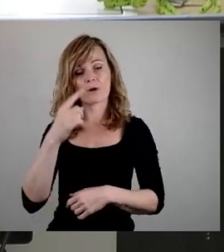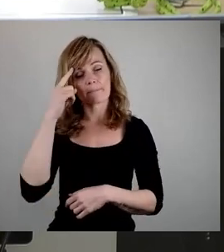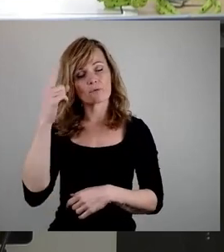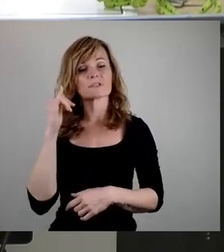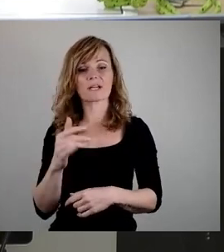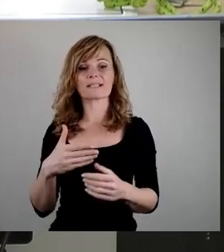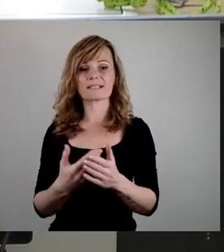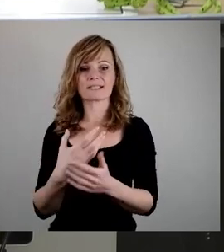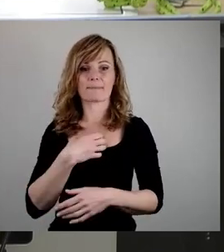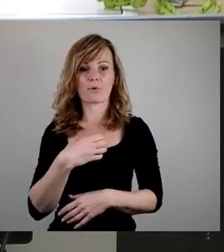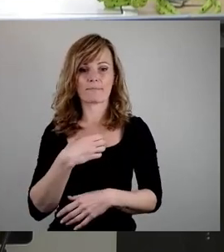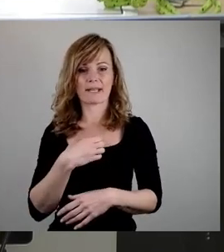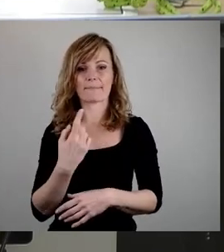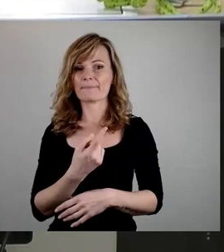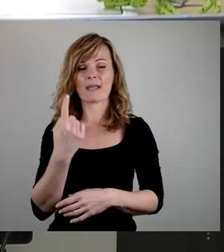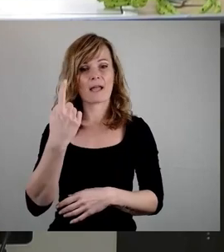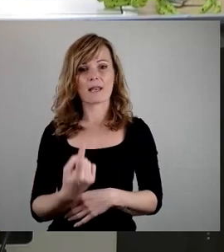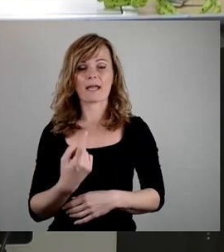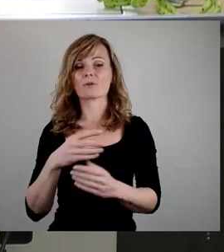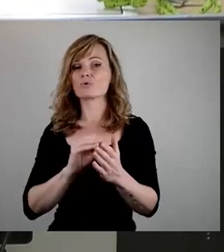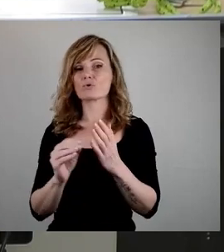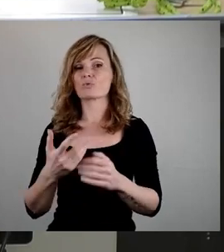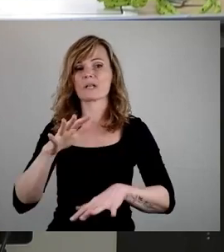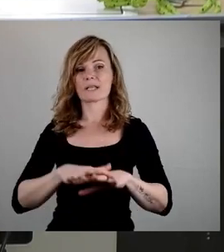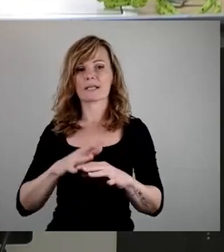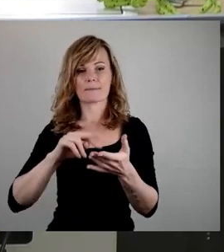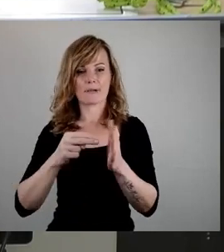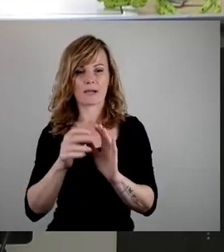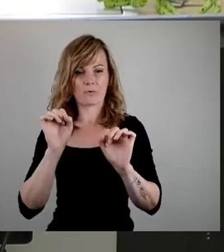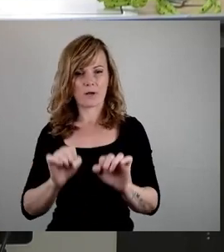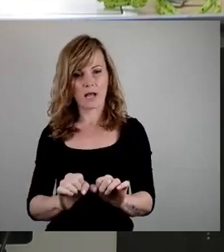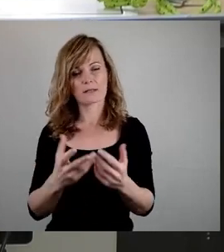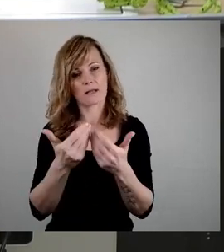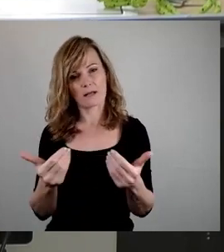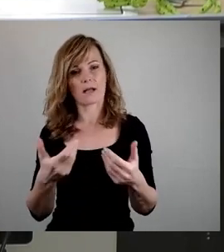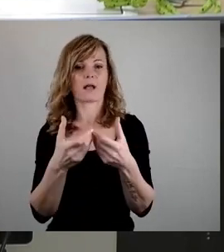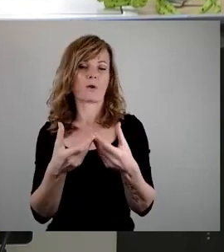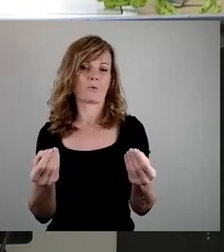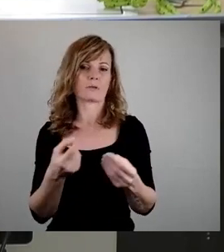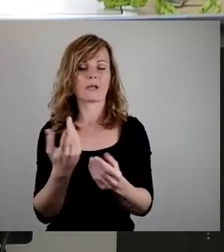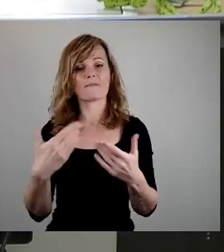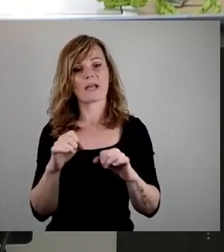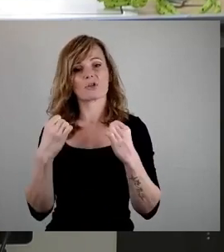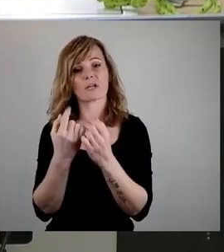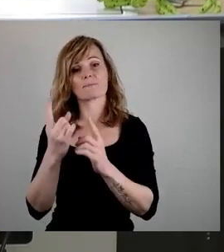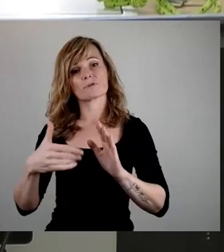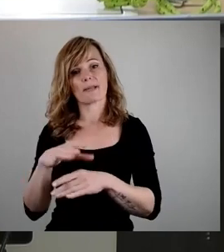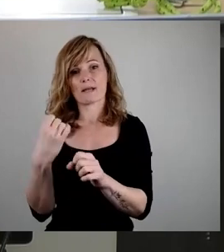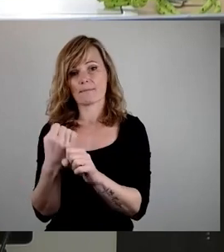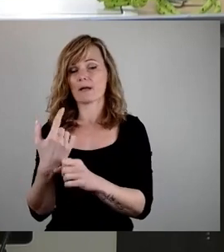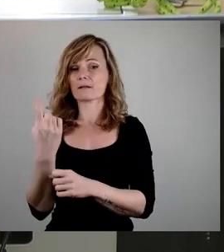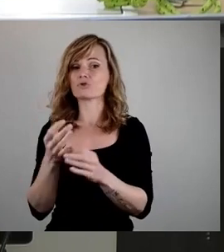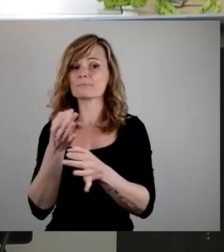Probleme nicht allein durch die Schulnetzplanung beheben lassen. Der Freistaat muss hier deutlich mehr tun, insbesondere was den Lehrermangel